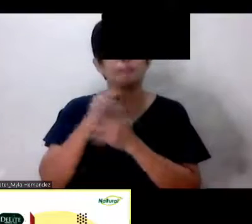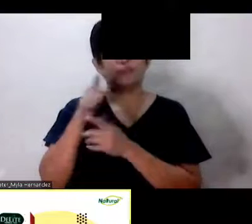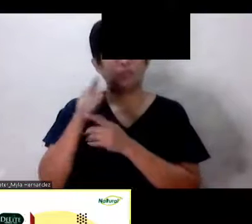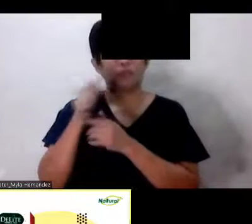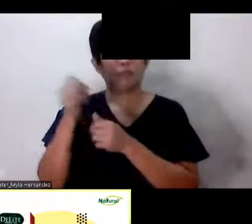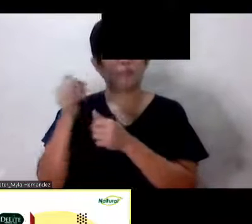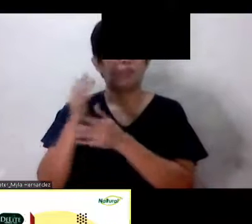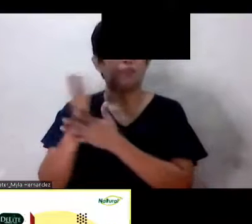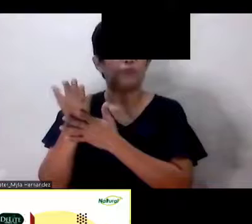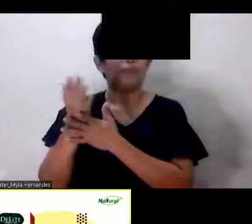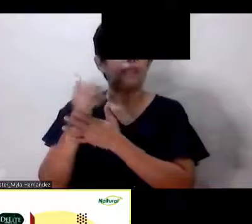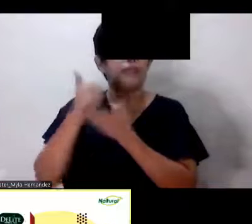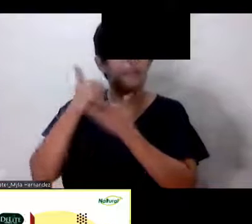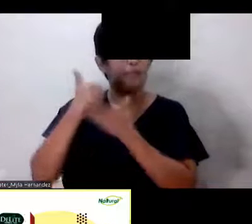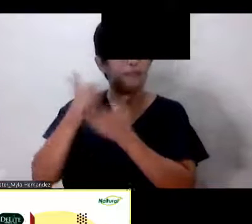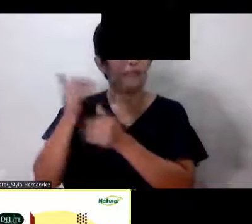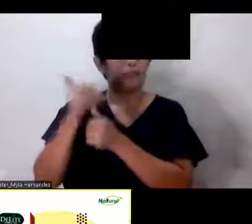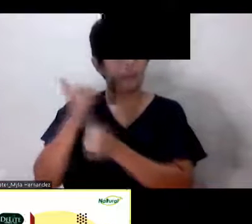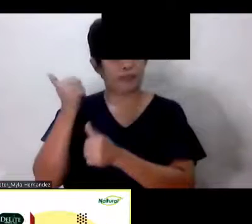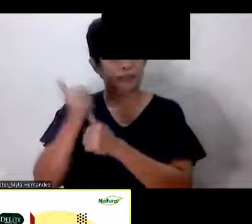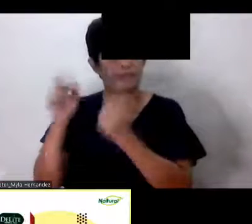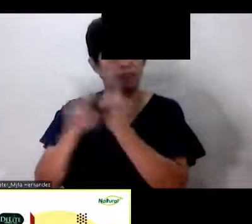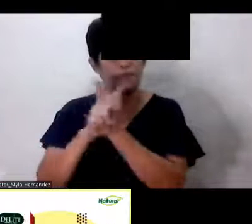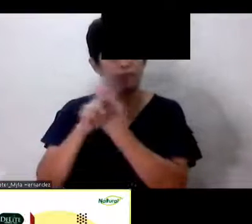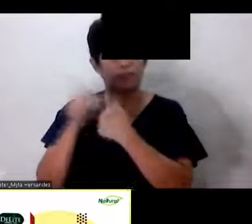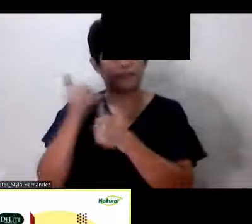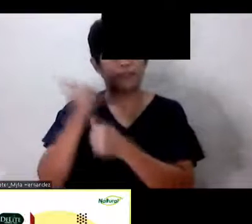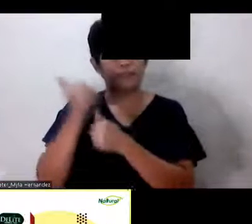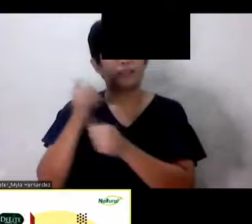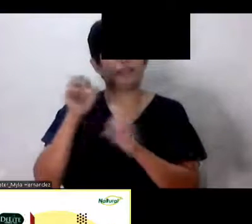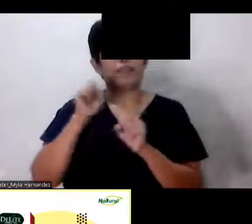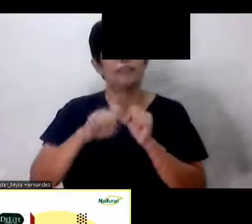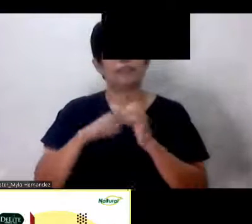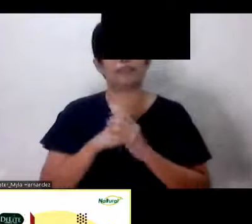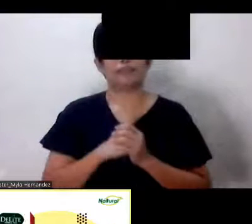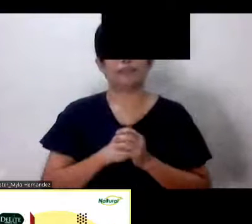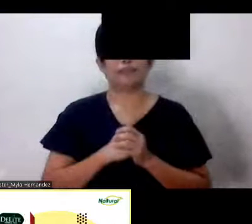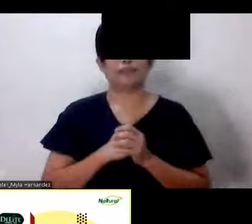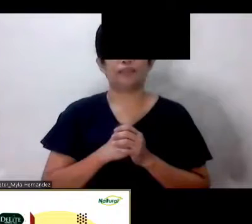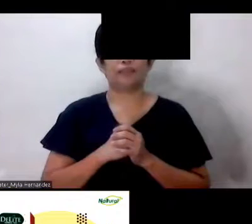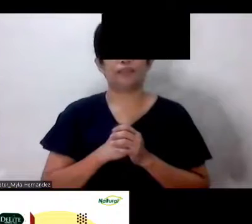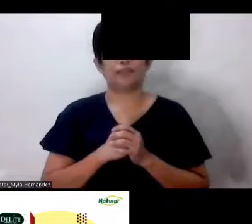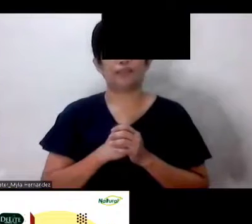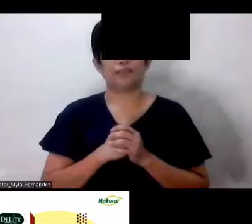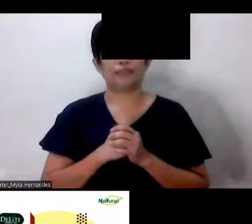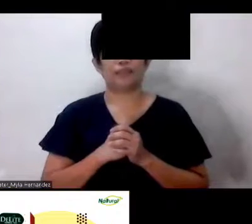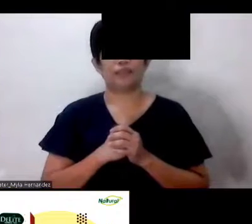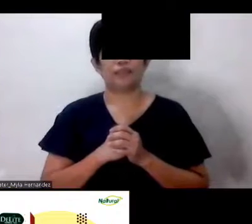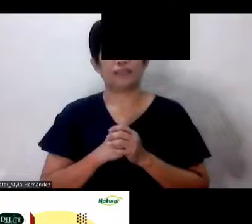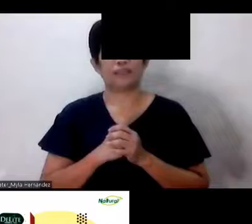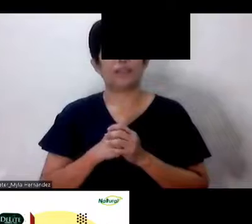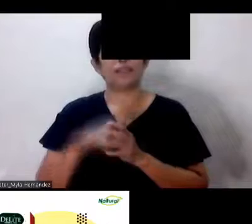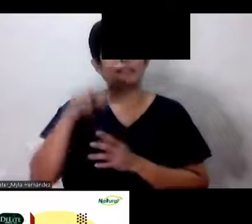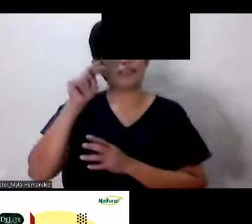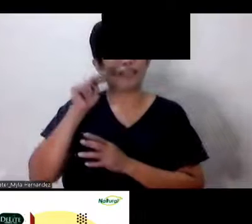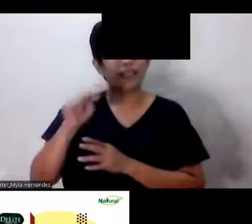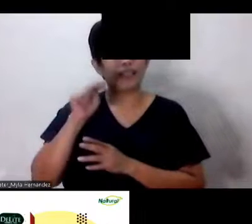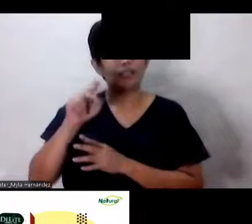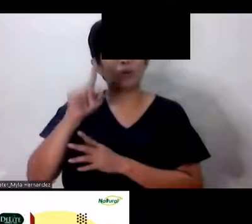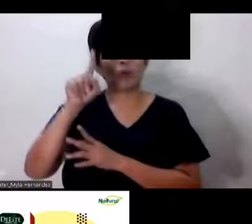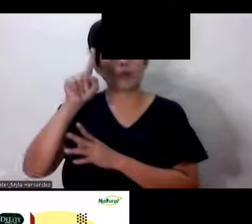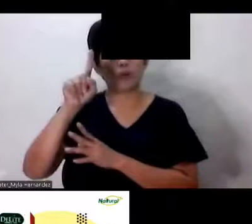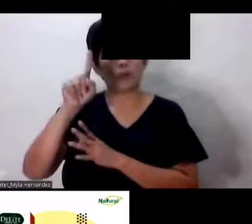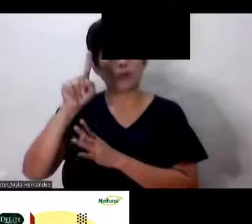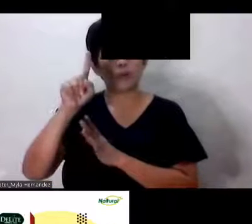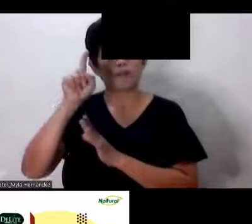Bowel movement So Mag-exercise po tayo Yes Gusto ko Brother Benson Ang kailangan At least once a day